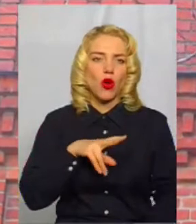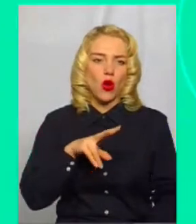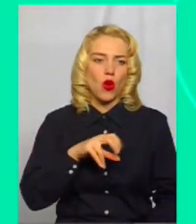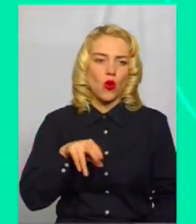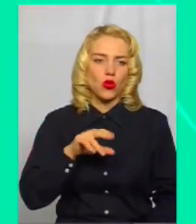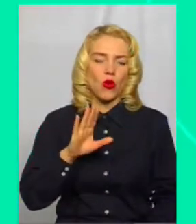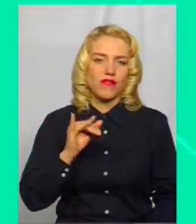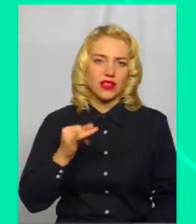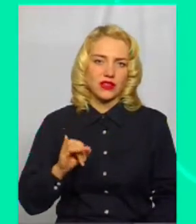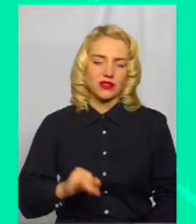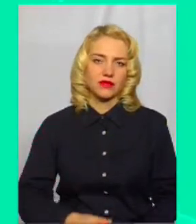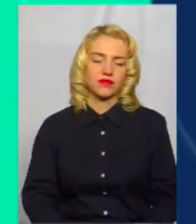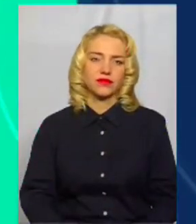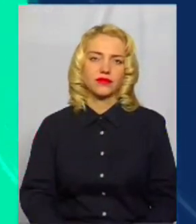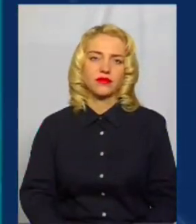«Плоскирва».